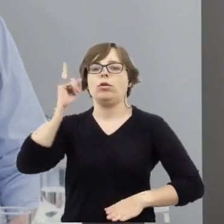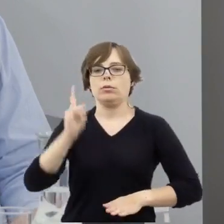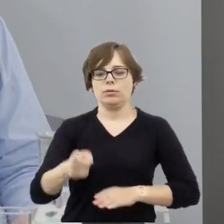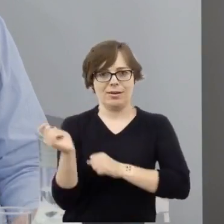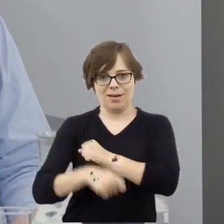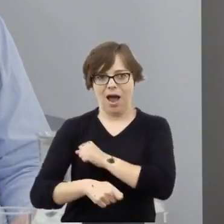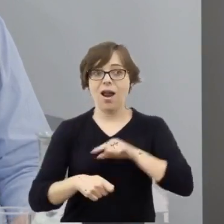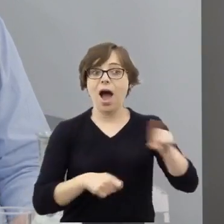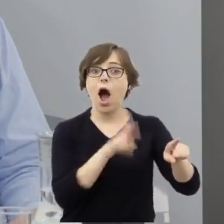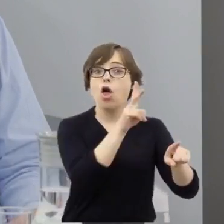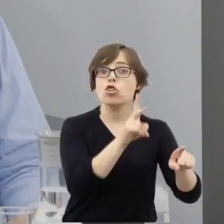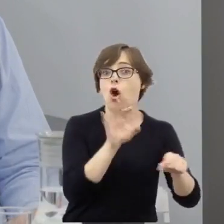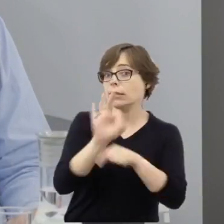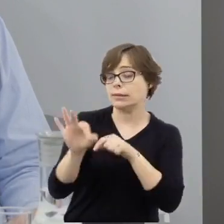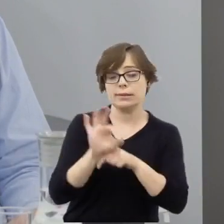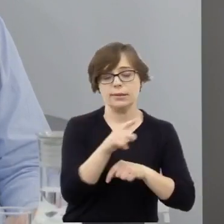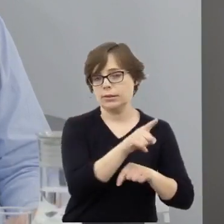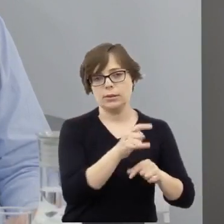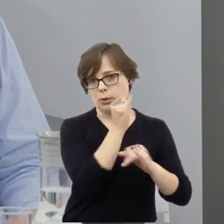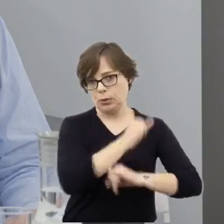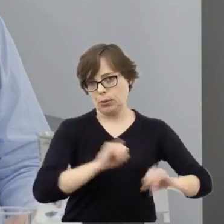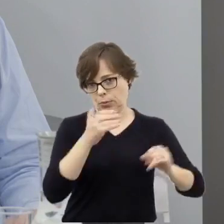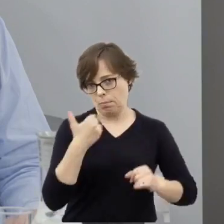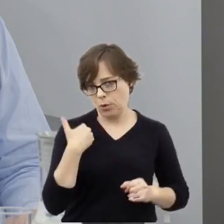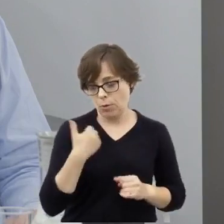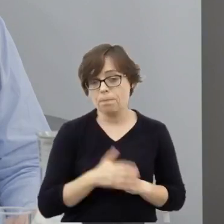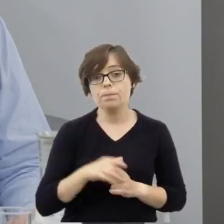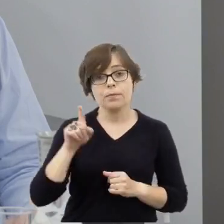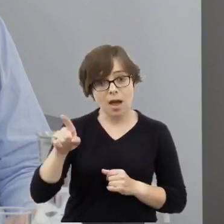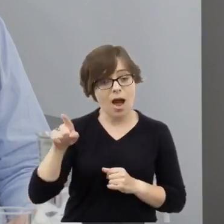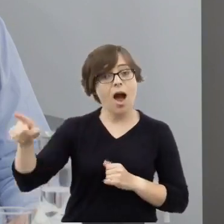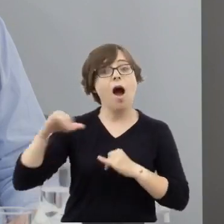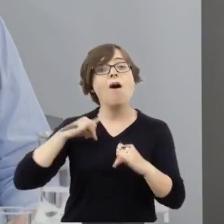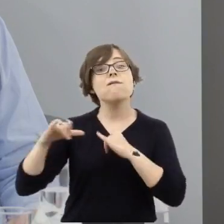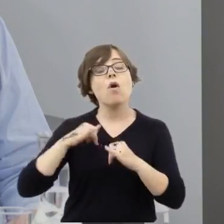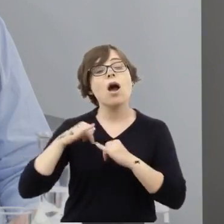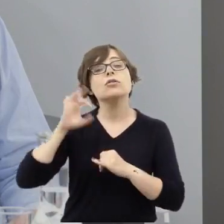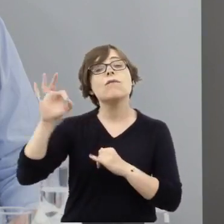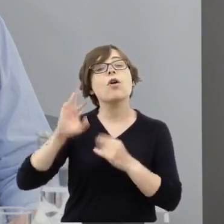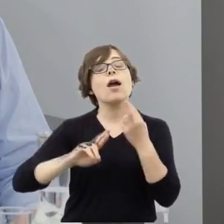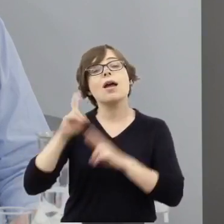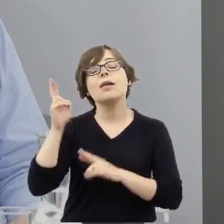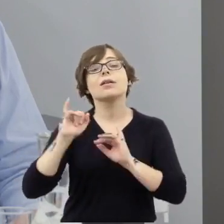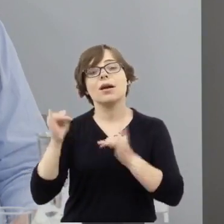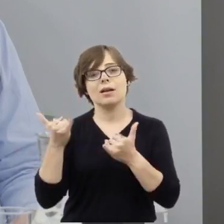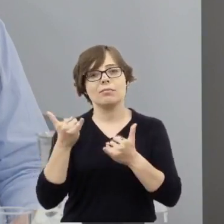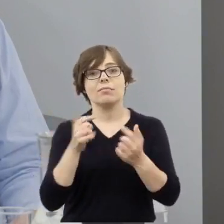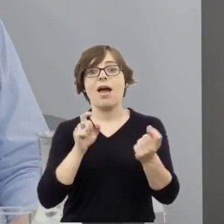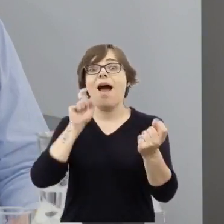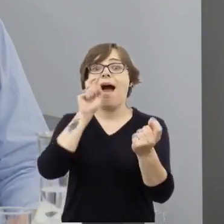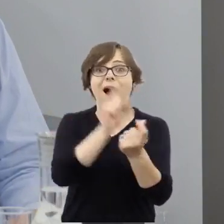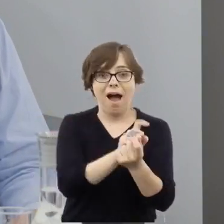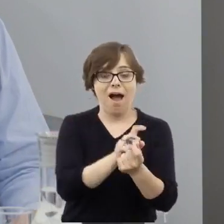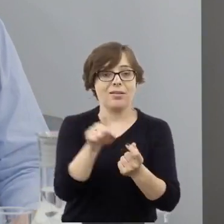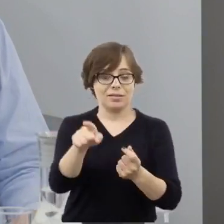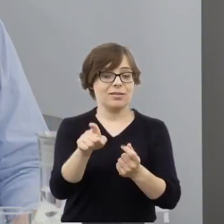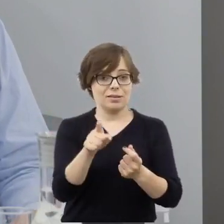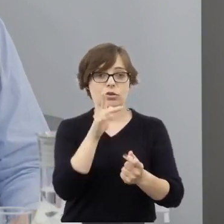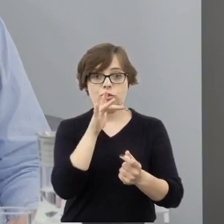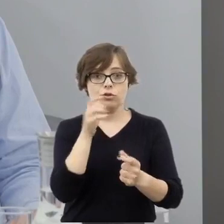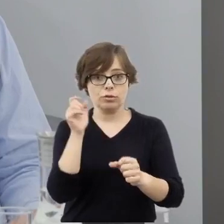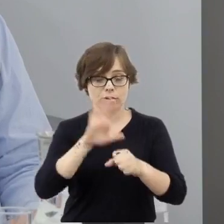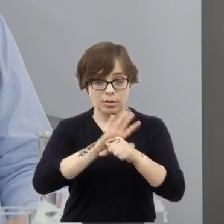reakcja władz? Ona była antyrasistowska, ale równocześnie ona była silnie spolityzowana.